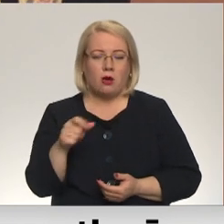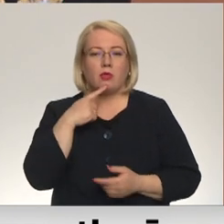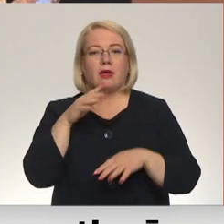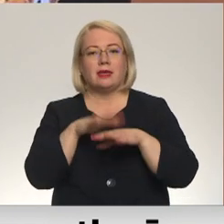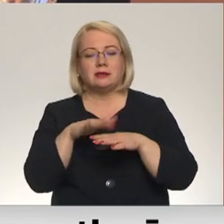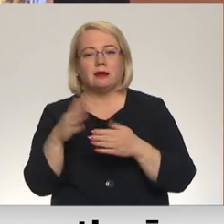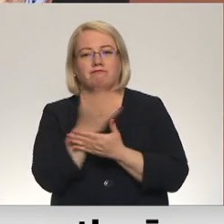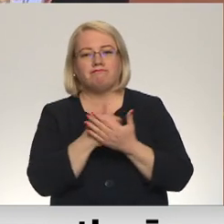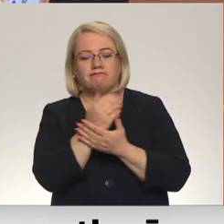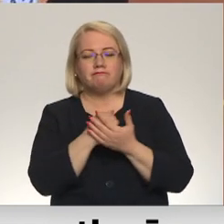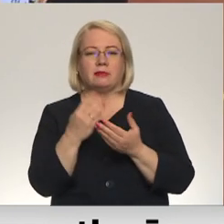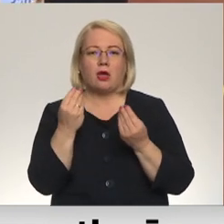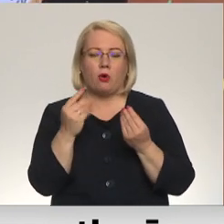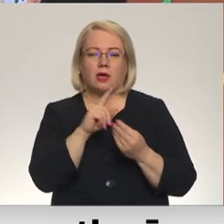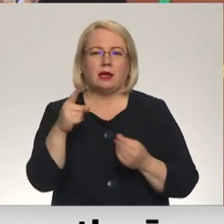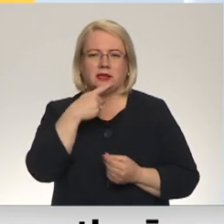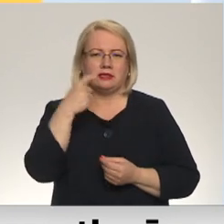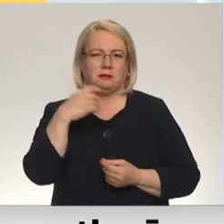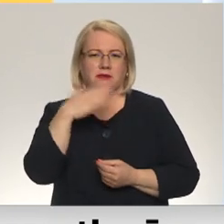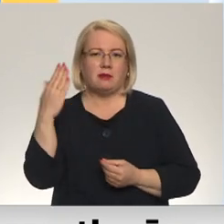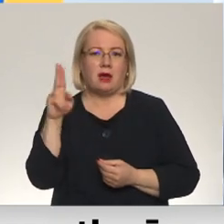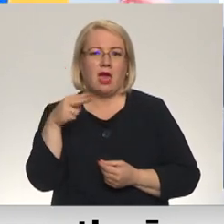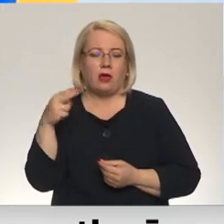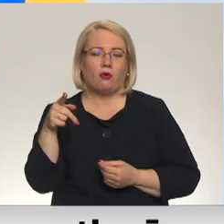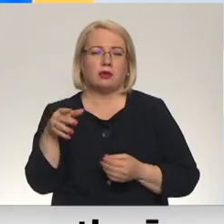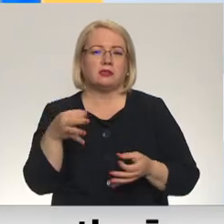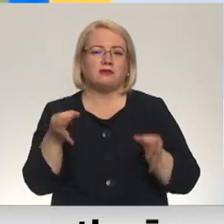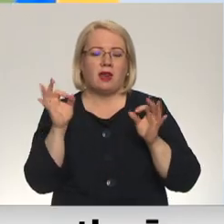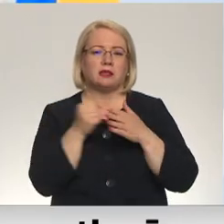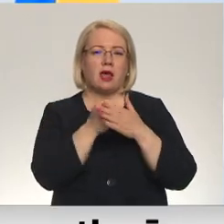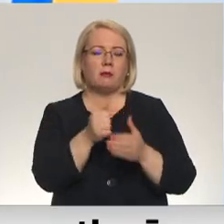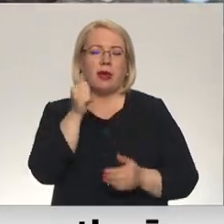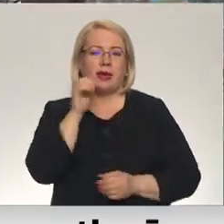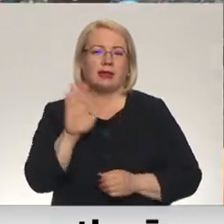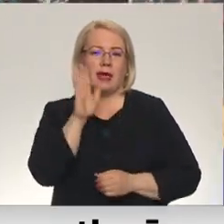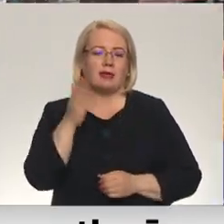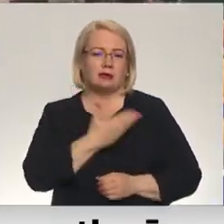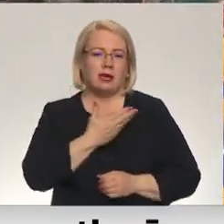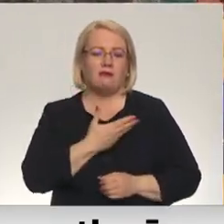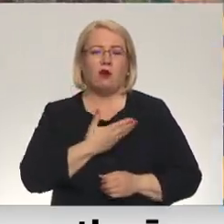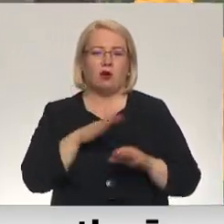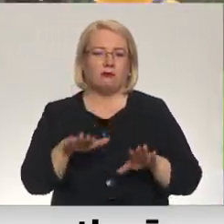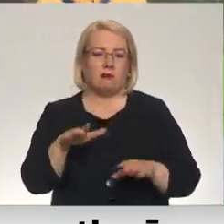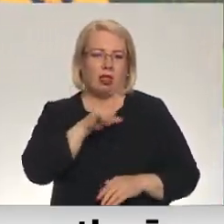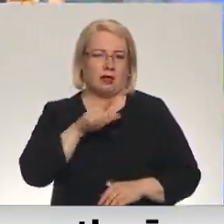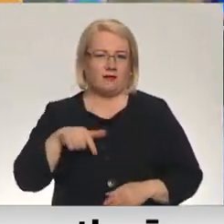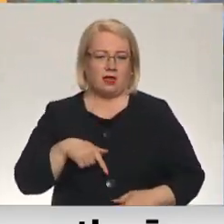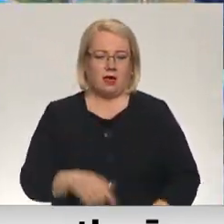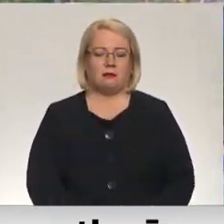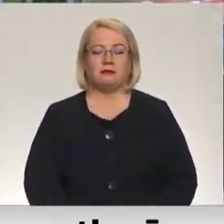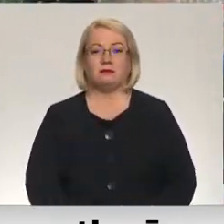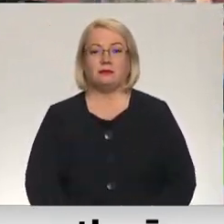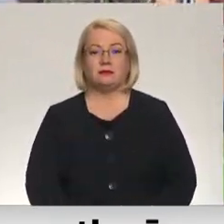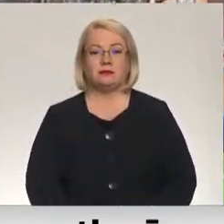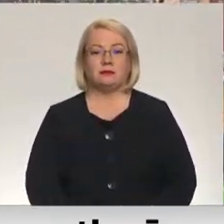gūtie ienākumi ģimenēm ir pat vairāki 100 eiro, kas ir būtisks atbalsts ikdienas dzīvē, šobrīd uzturoties Latvijā. Dāca Siliņa, Arci, Supa,